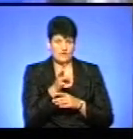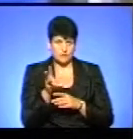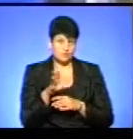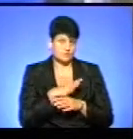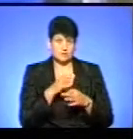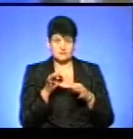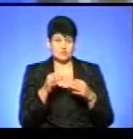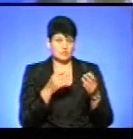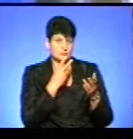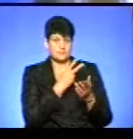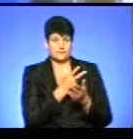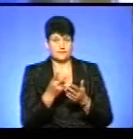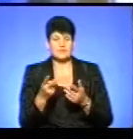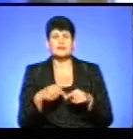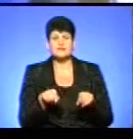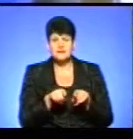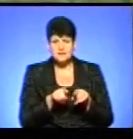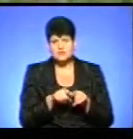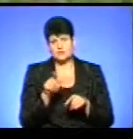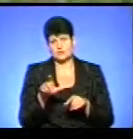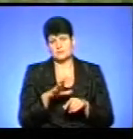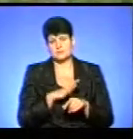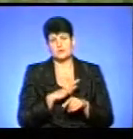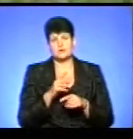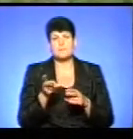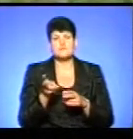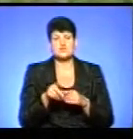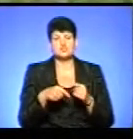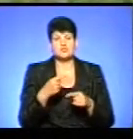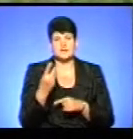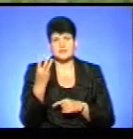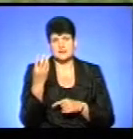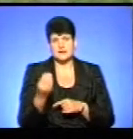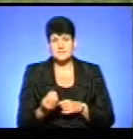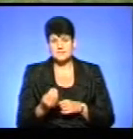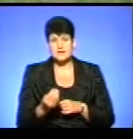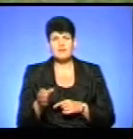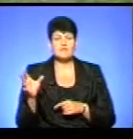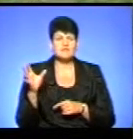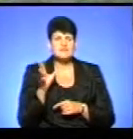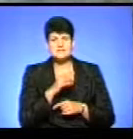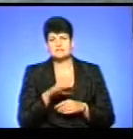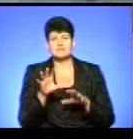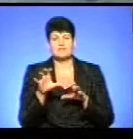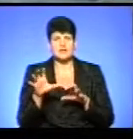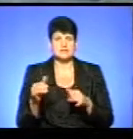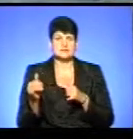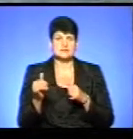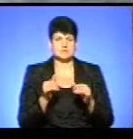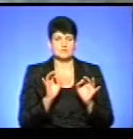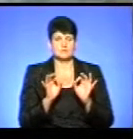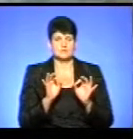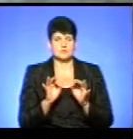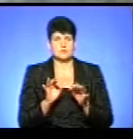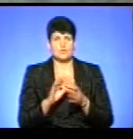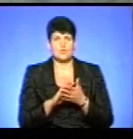доступ. Ті самі люди були, які прийшли через три дні. Чоловік стверджує, що усім тваринам, які перебувають у цирку, забезпечують гідні умови